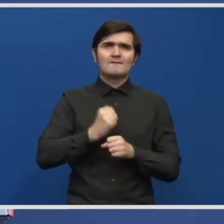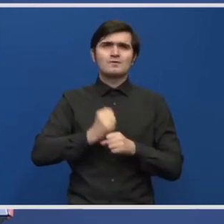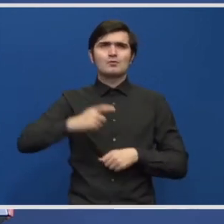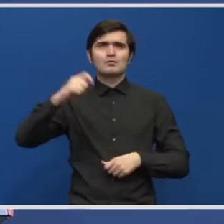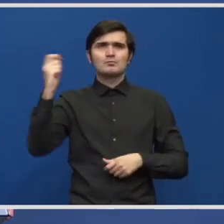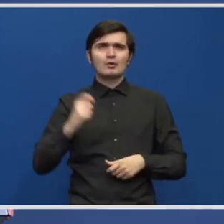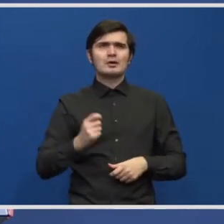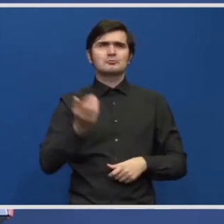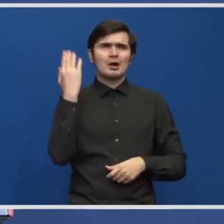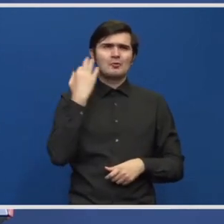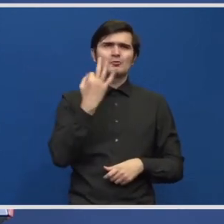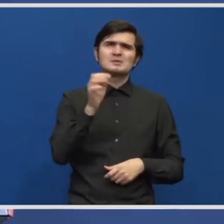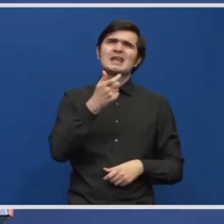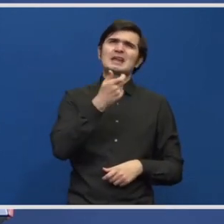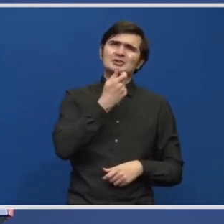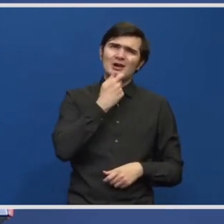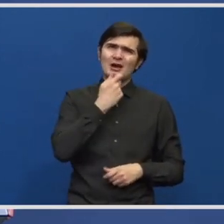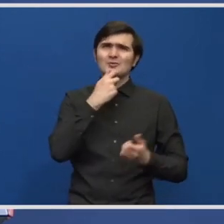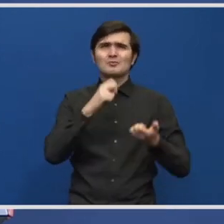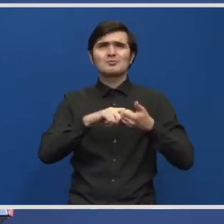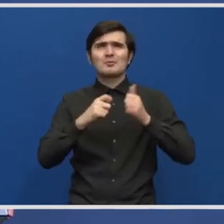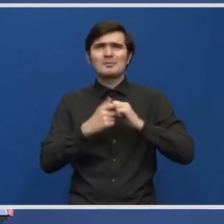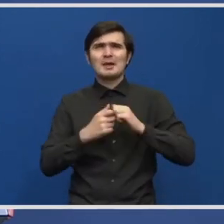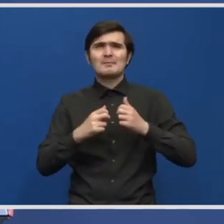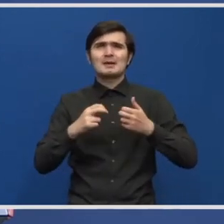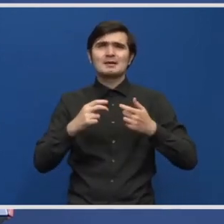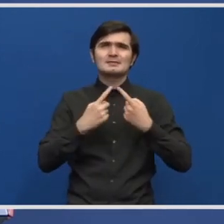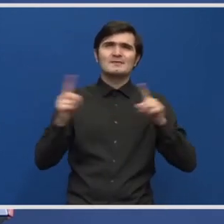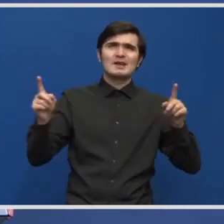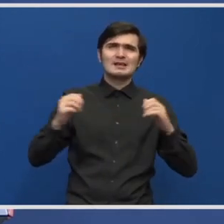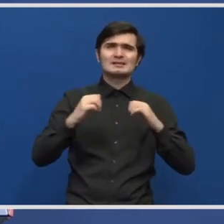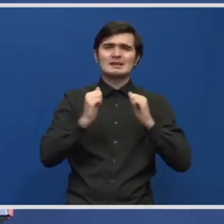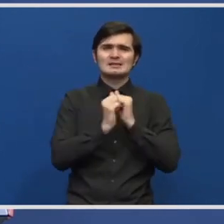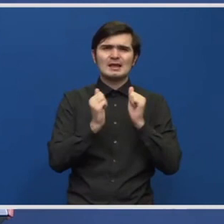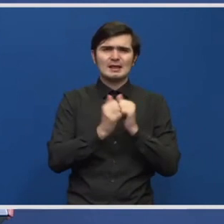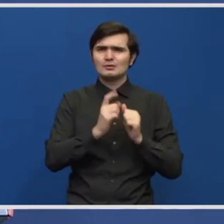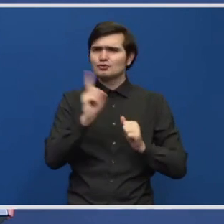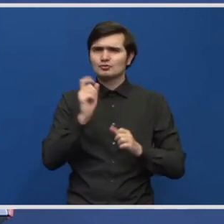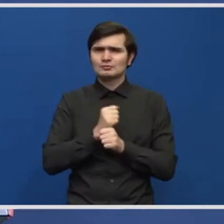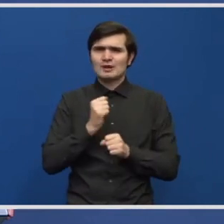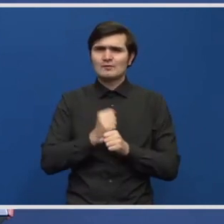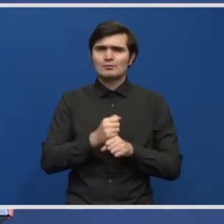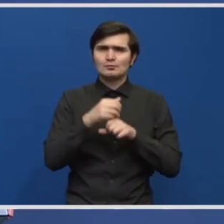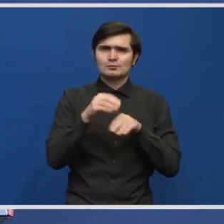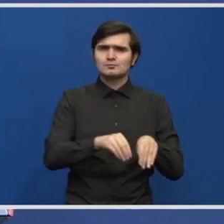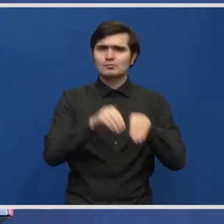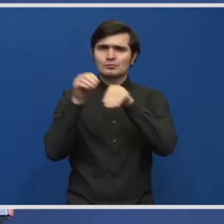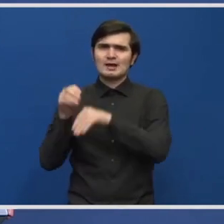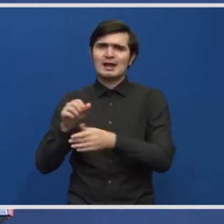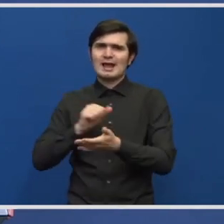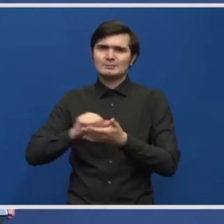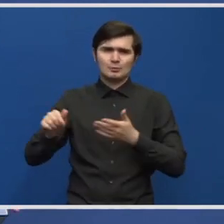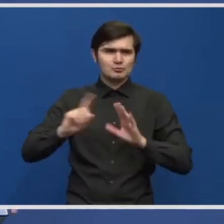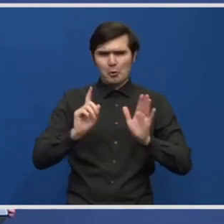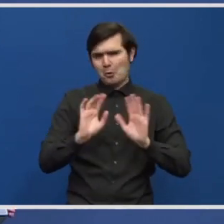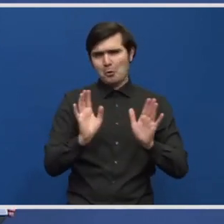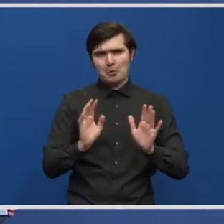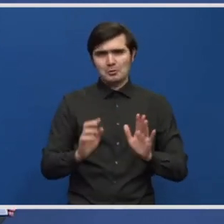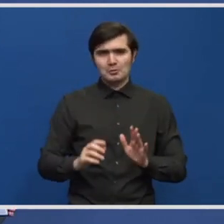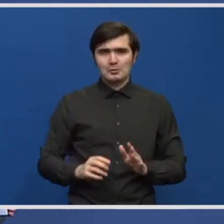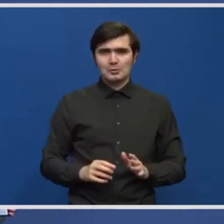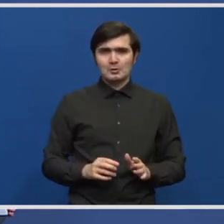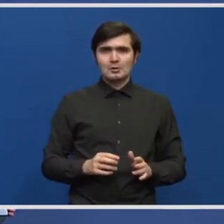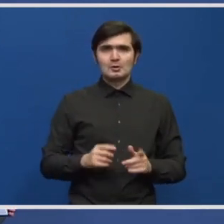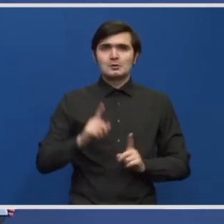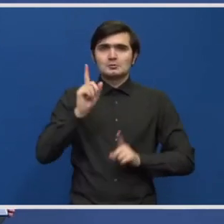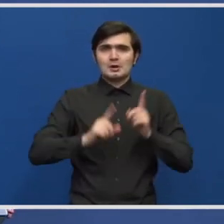ani și au apărut diferențe în teren și nu avem exproprieri și stai că se mai amână dintr-un motiv sau altul, nu, pur și simplu,